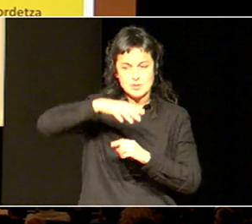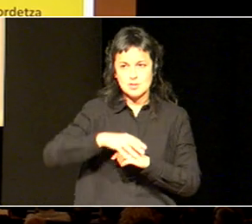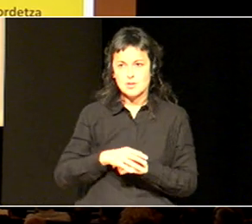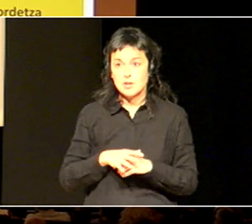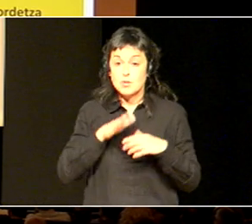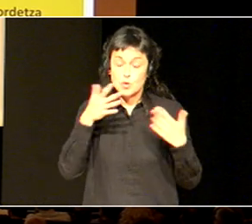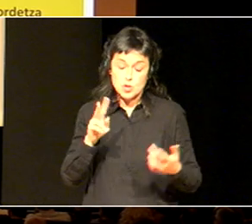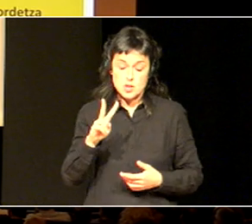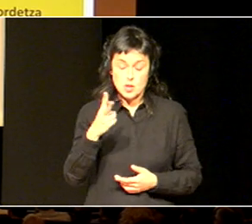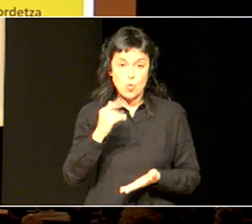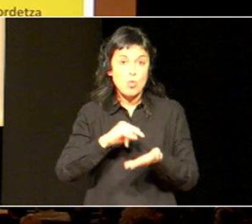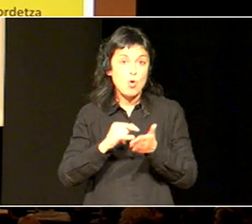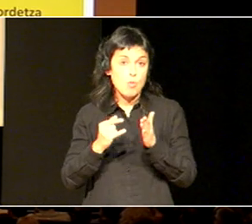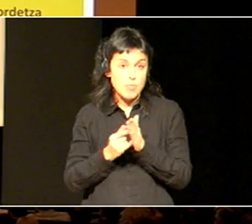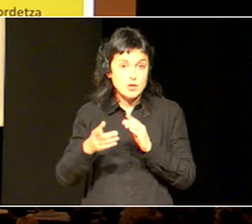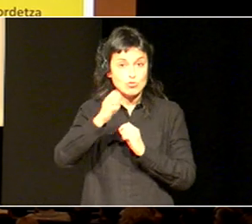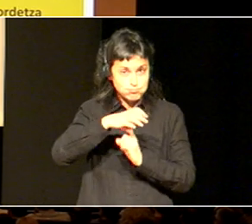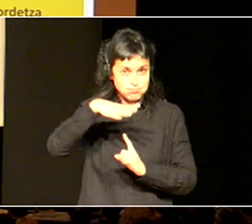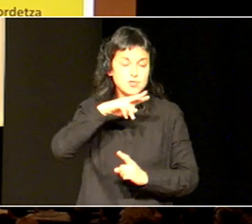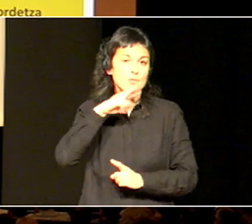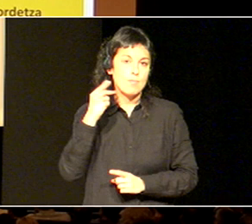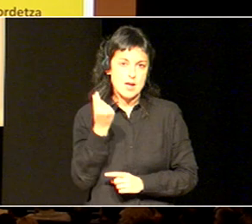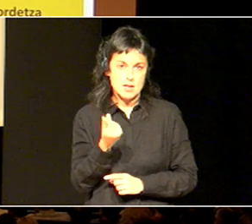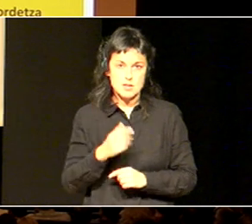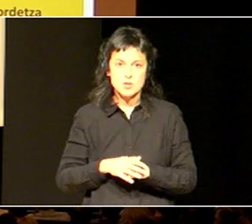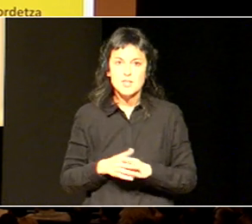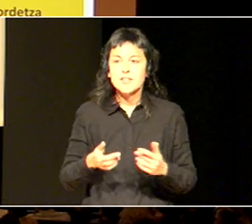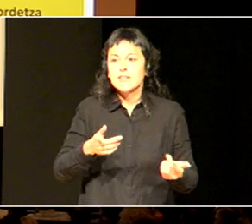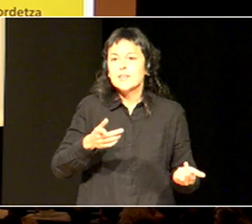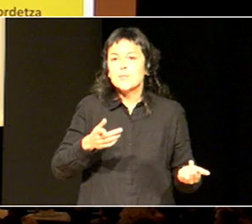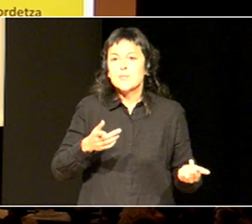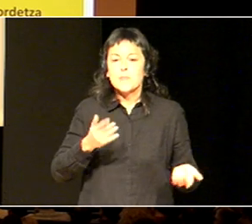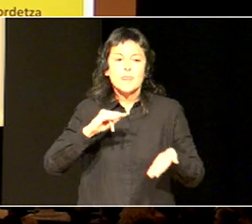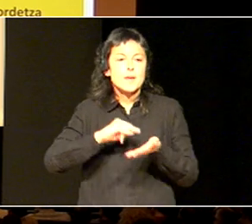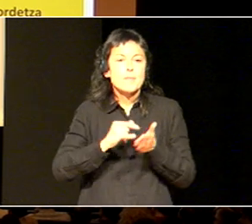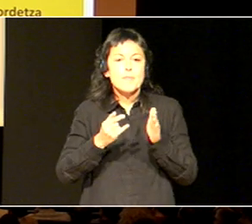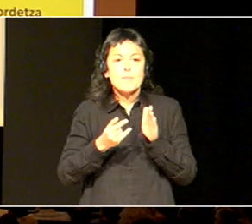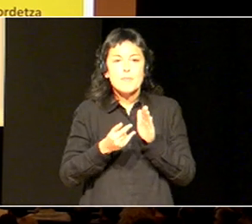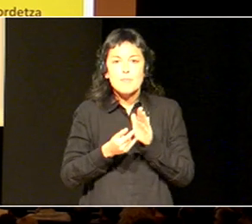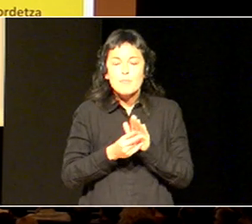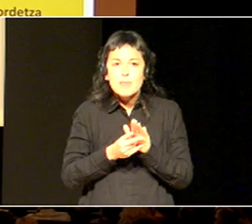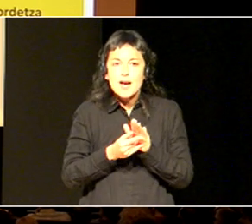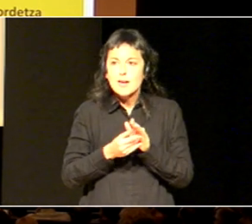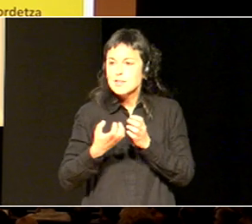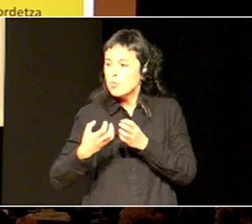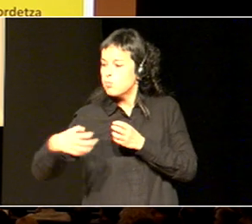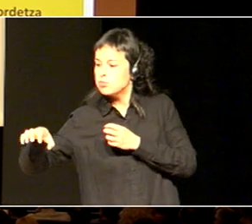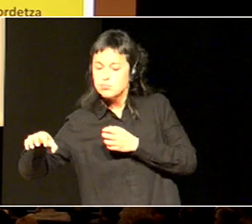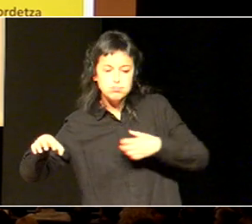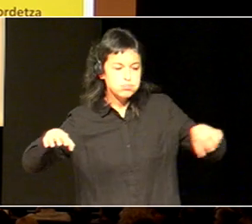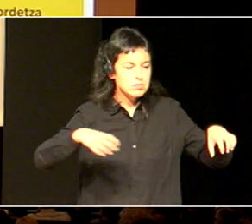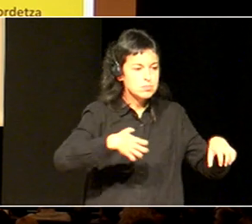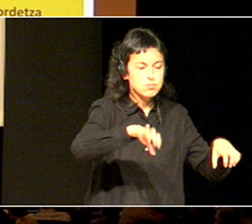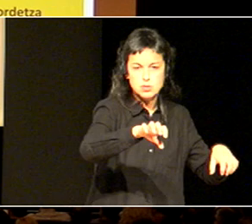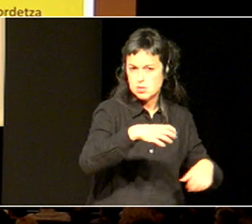bigarren plan honetan pentsateko, ezin dugula jarraitu planak atenditzen, era zakabanatuan, baizik eta